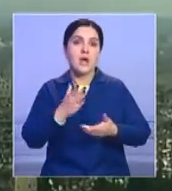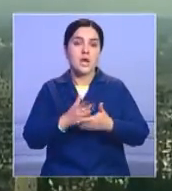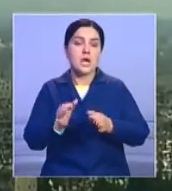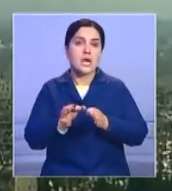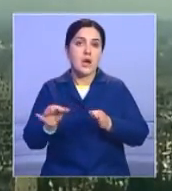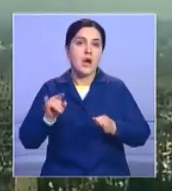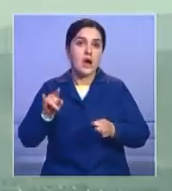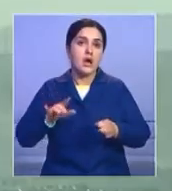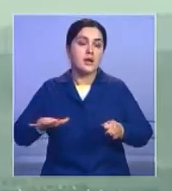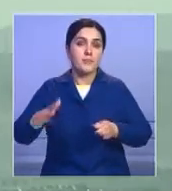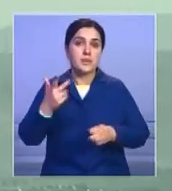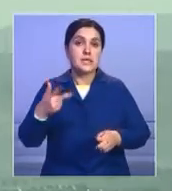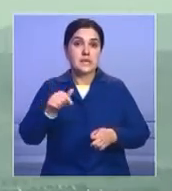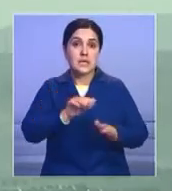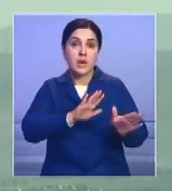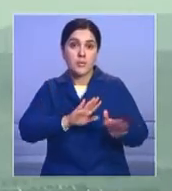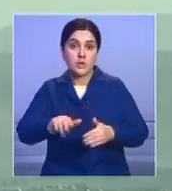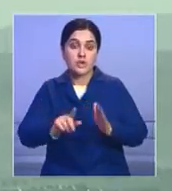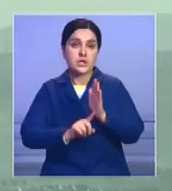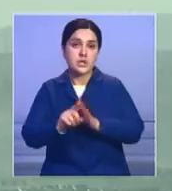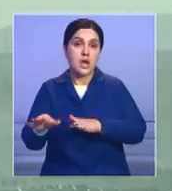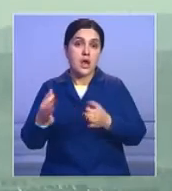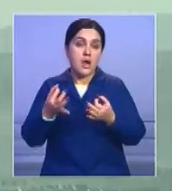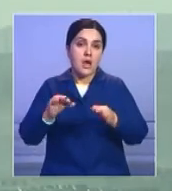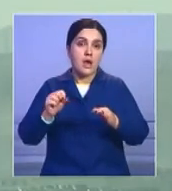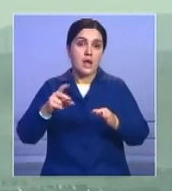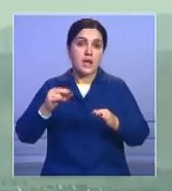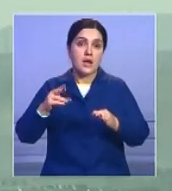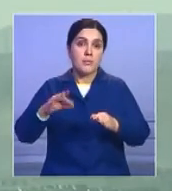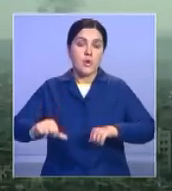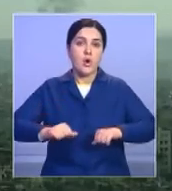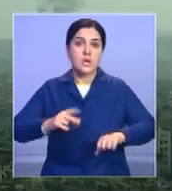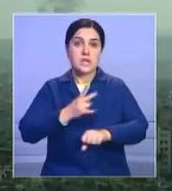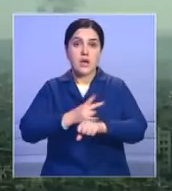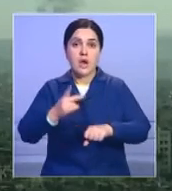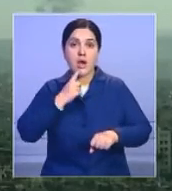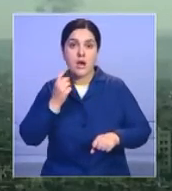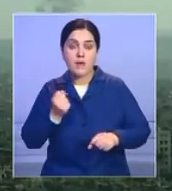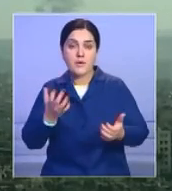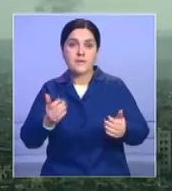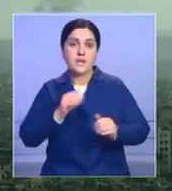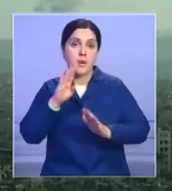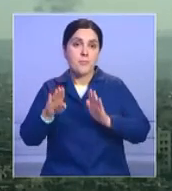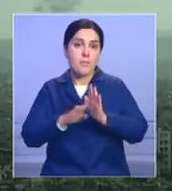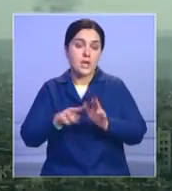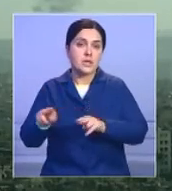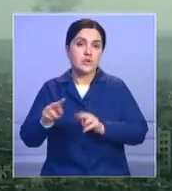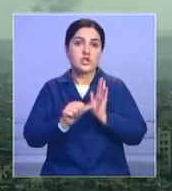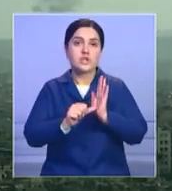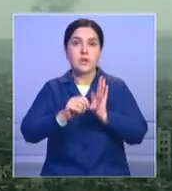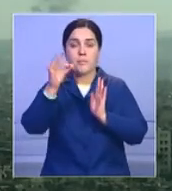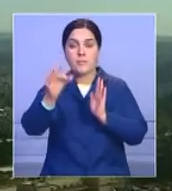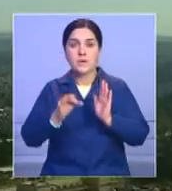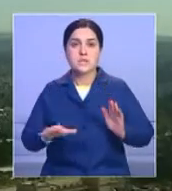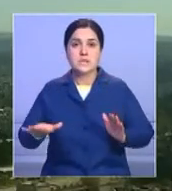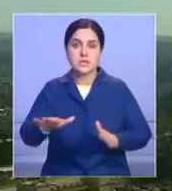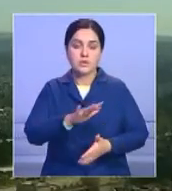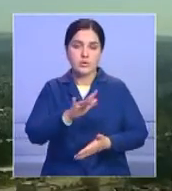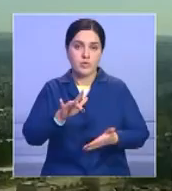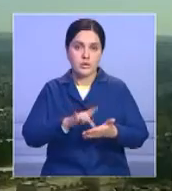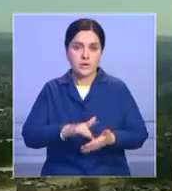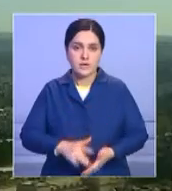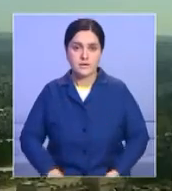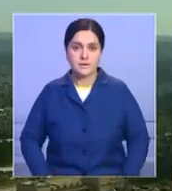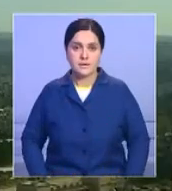Отмечу, спустя три недели после начала операции по освобождению Алеппо от террористов, армия взяла под контроль около 60% территории города.